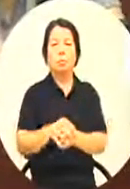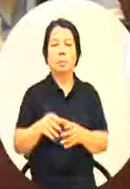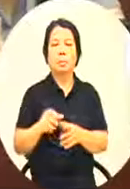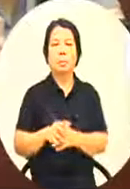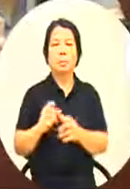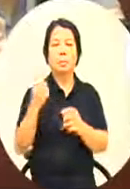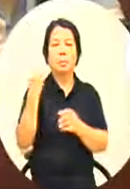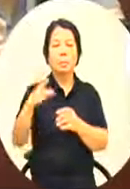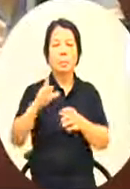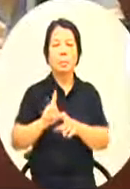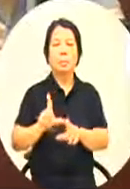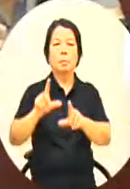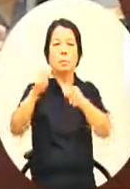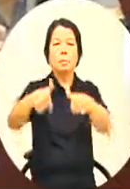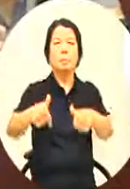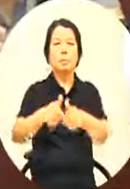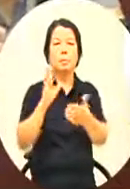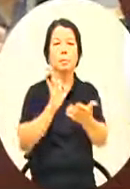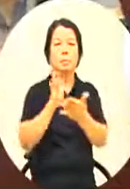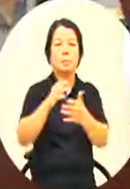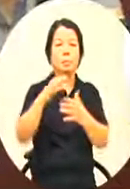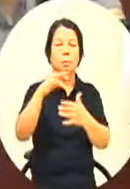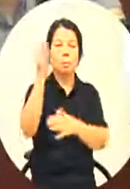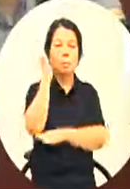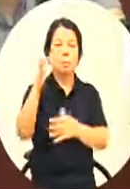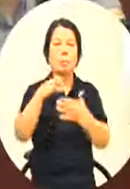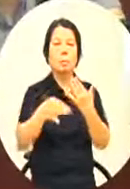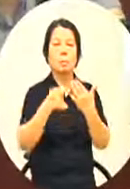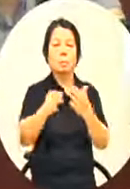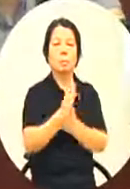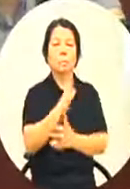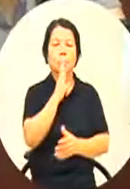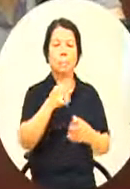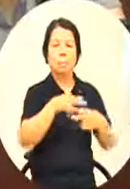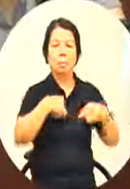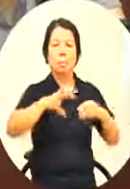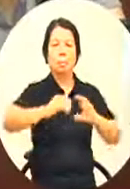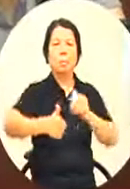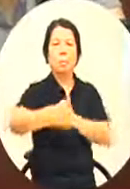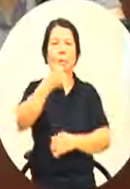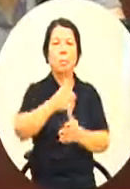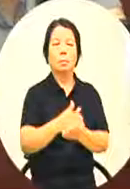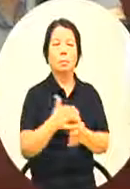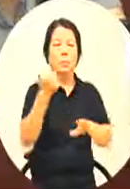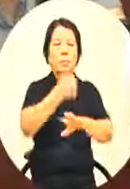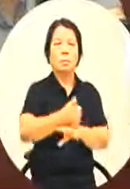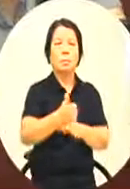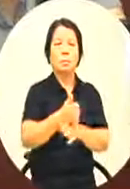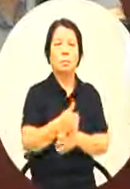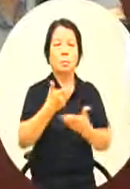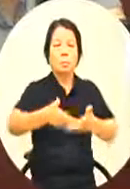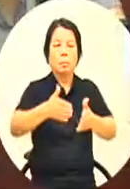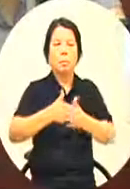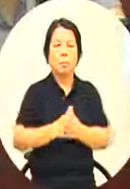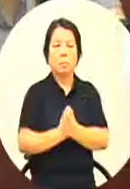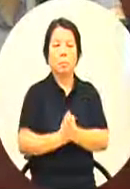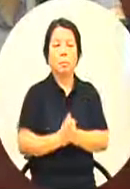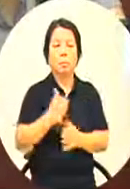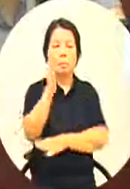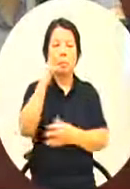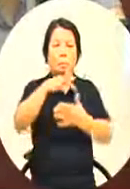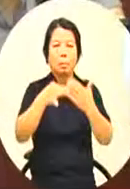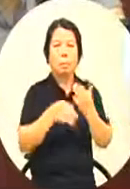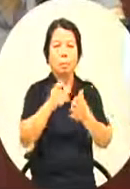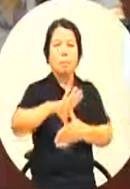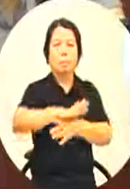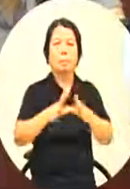新南向政策我们都知道是新政府蔡总统上任的一个非常重要的一个政策文